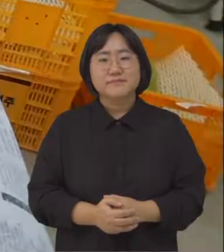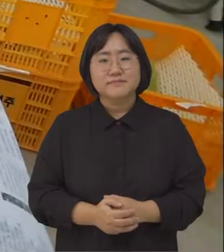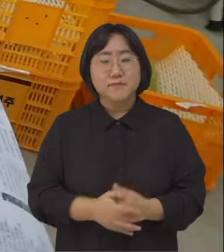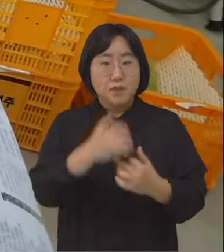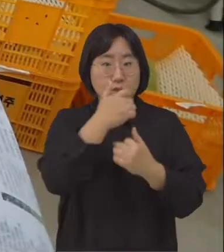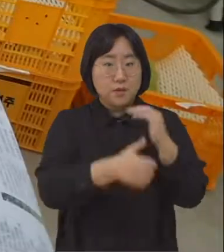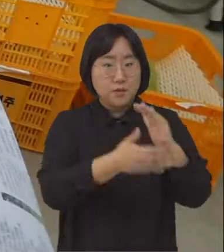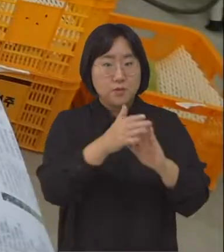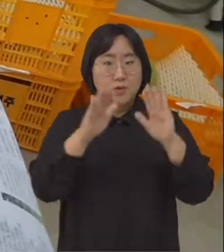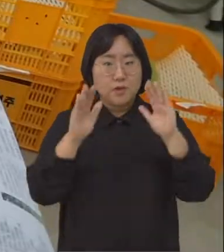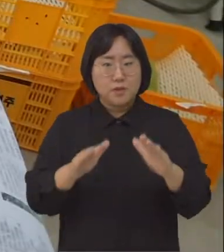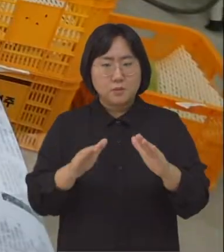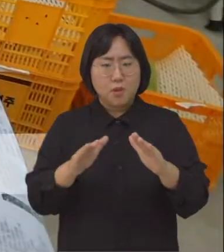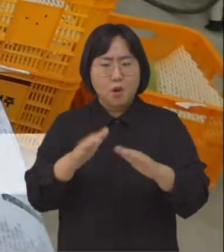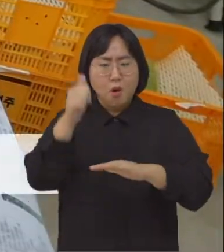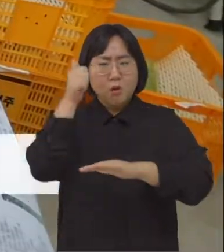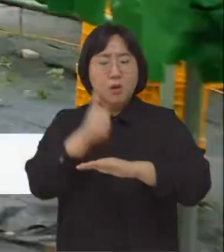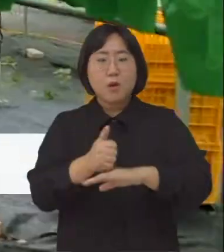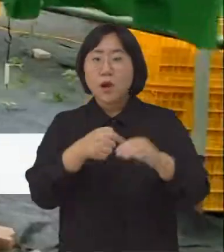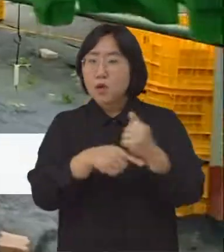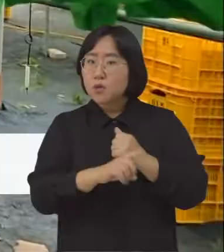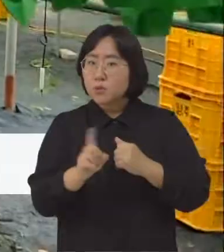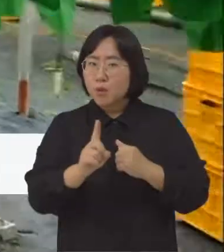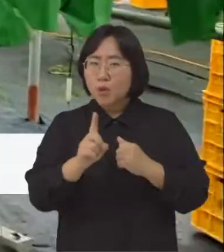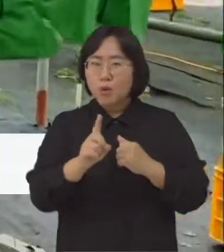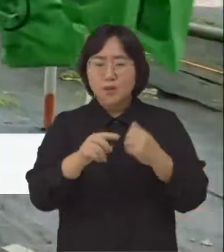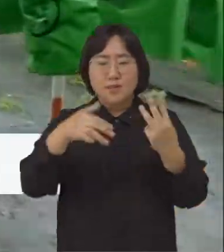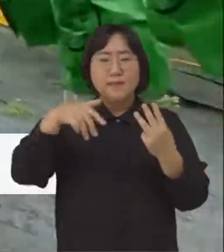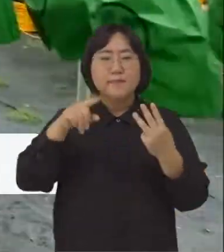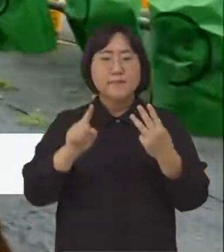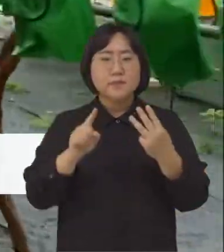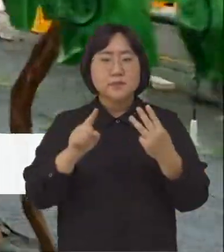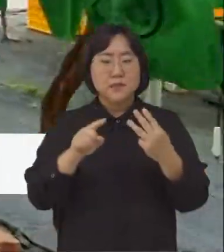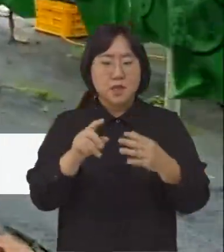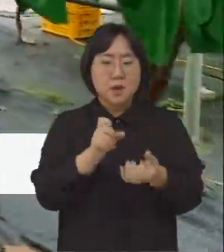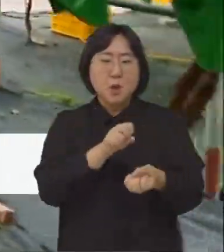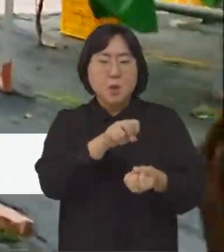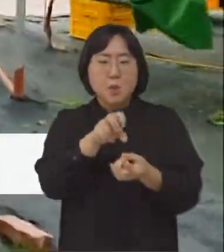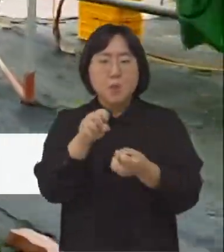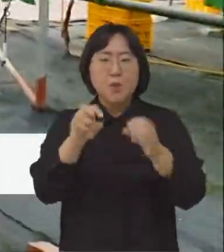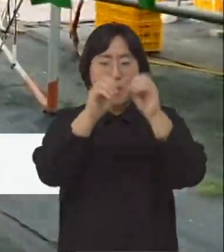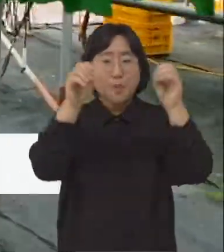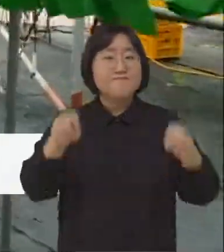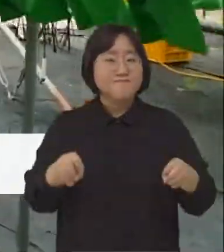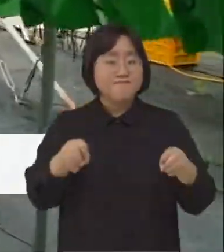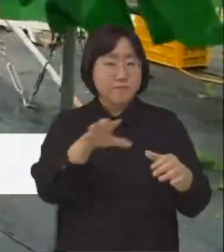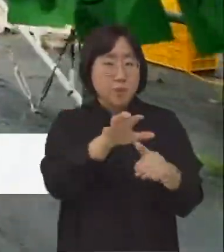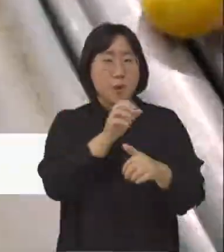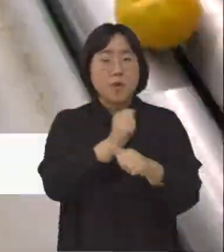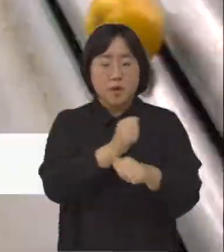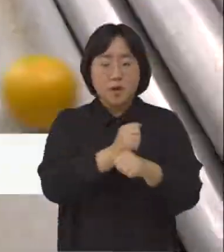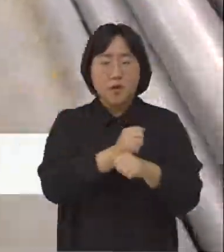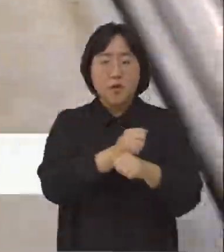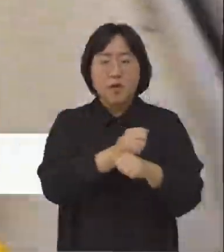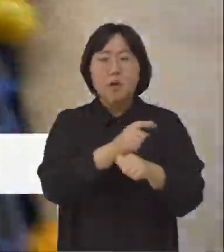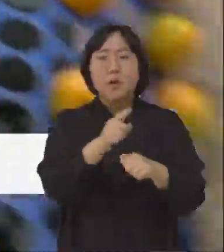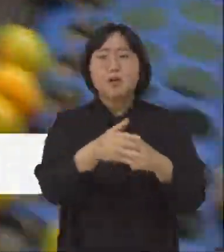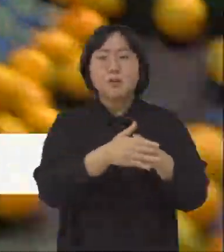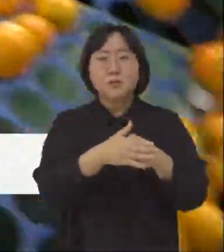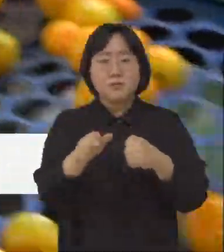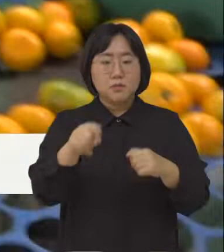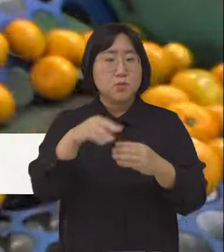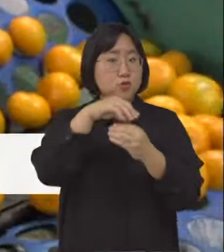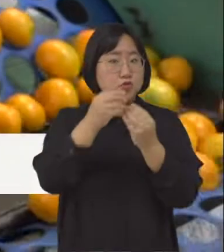서귀포시는 이번 성과의 이유로 제3자 통합물류 시스템 도입을 꼽고 있는데요. 이 시스템으로 지난